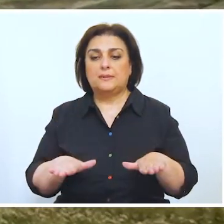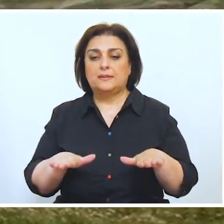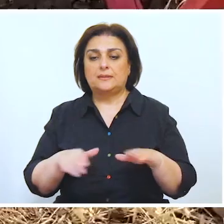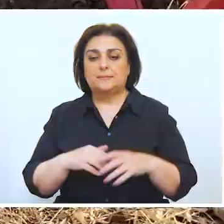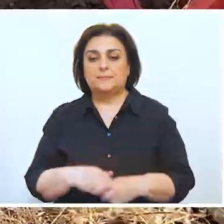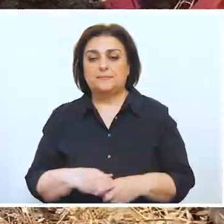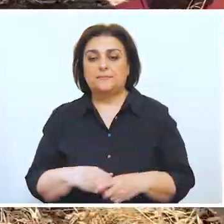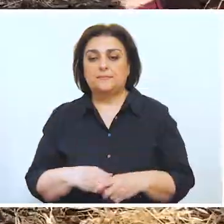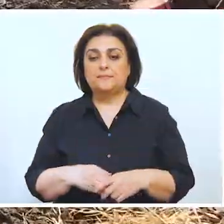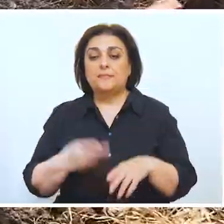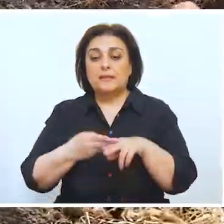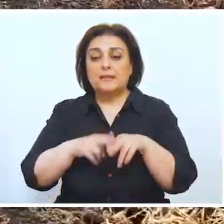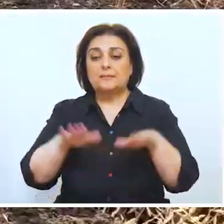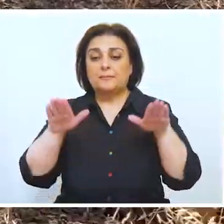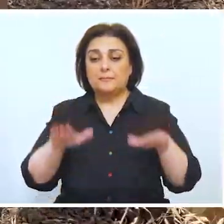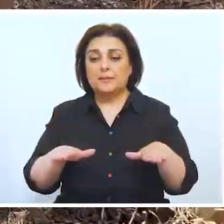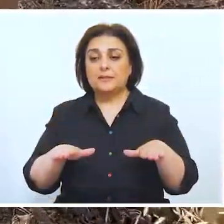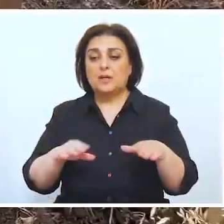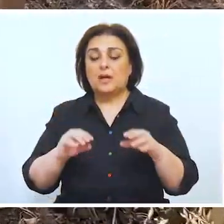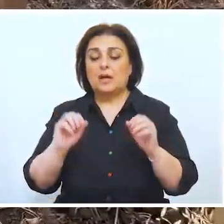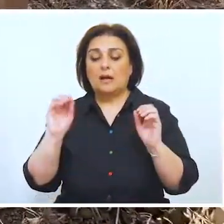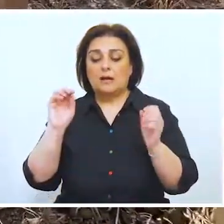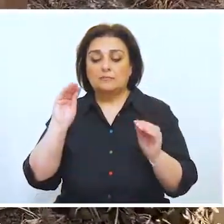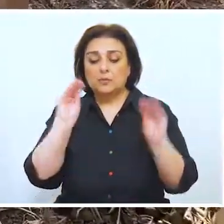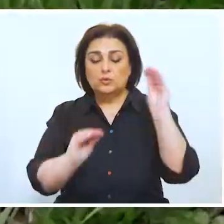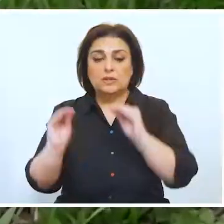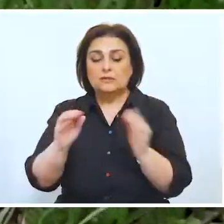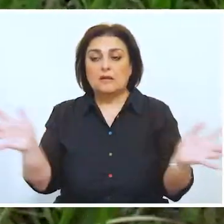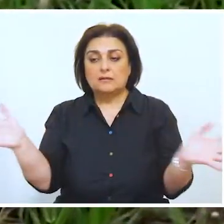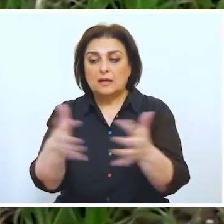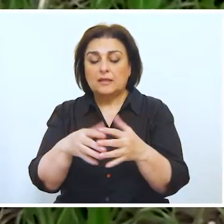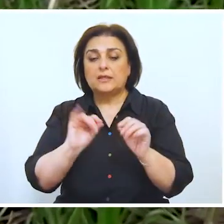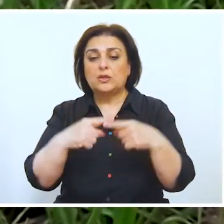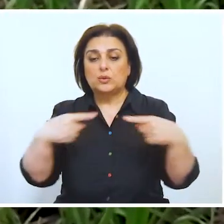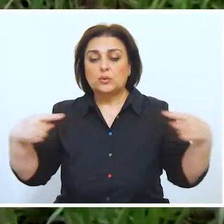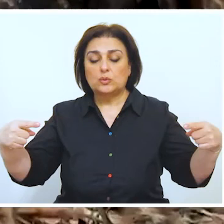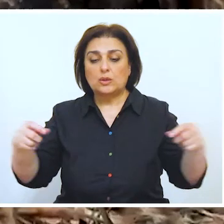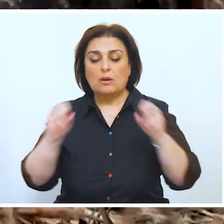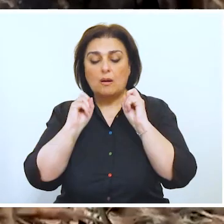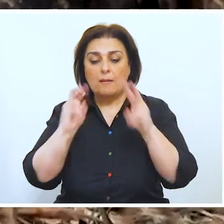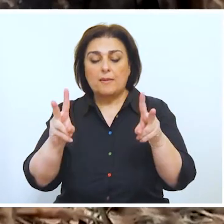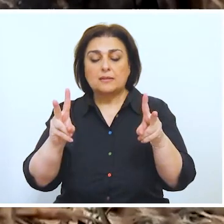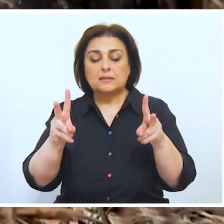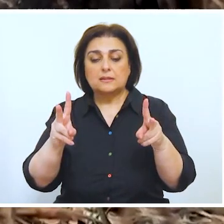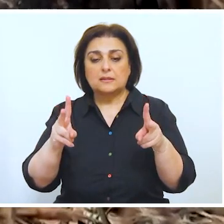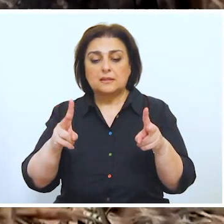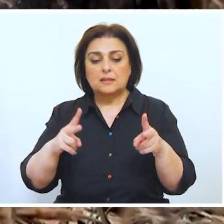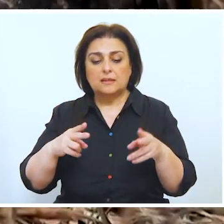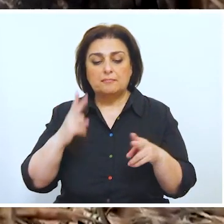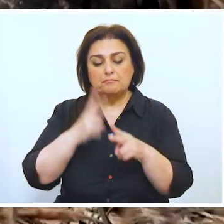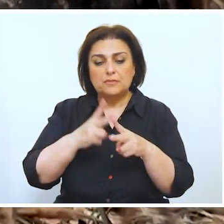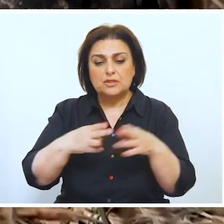Əmin ərazilərdə partlayıcılardan istifadə etməklə tələlər və digər həyat üçün təhlükəli maniyələr